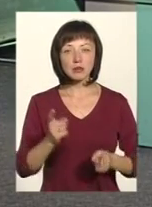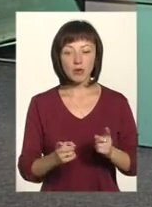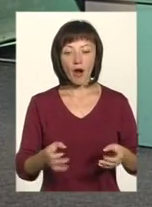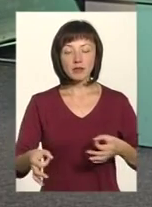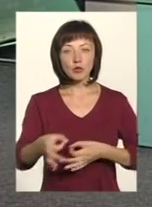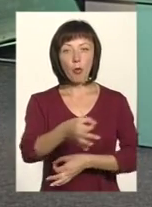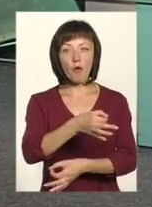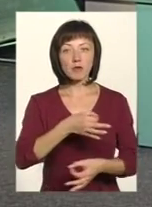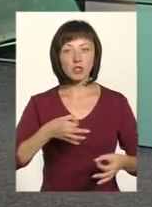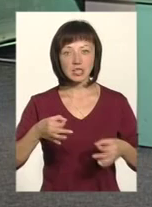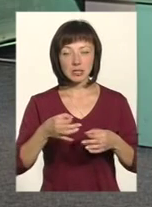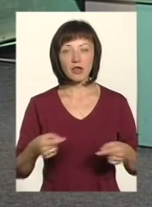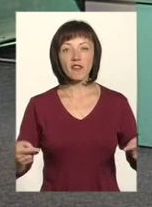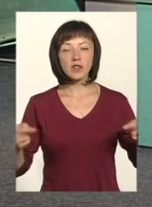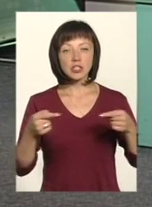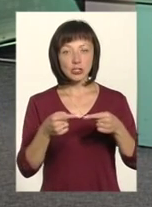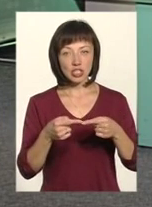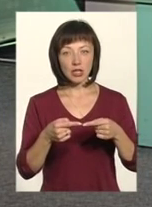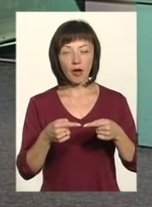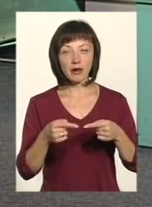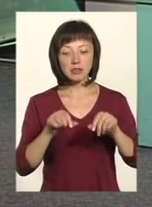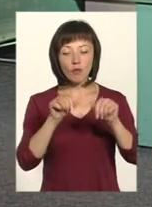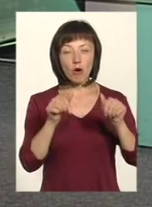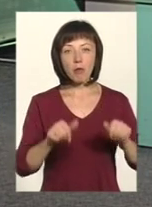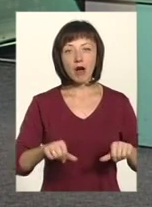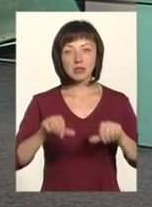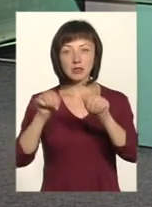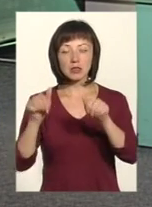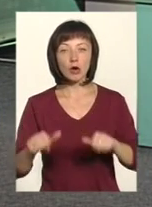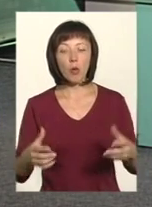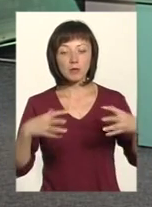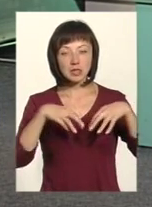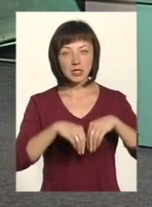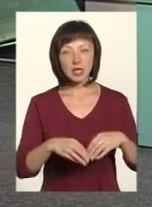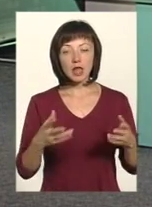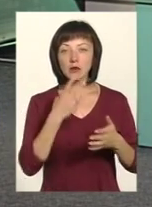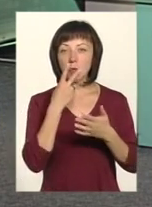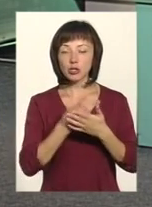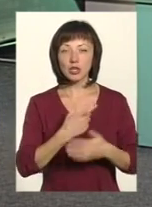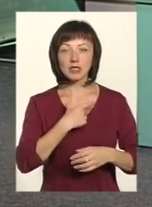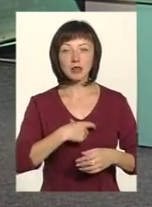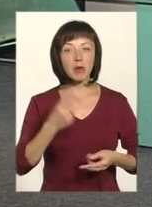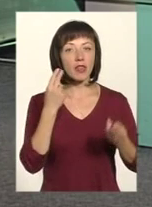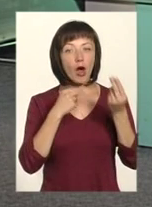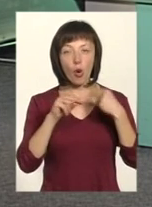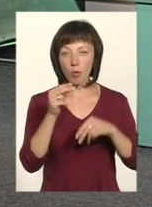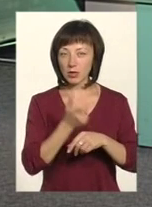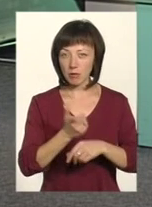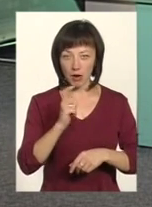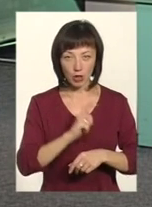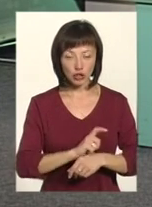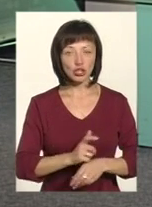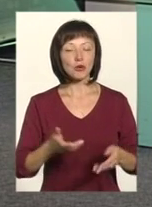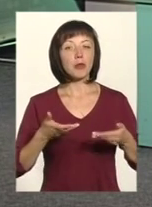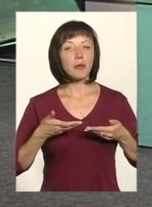обговорити і визначити ті формати об'єднань, які вони бачать для себе найоптимальнішими. Ми,